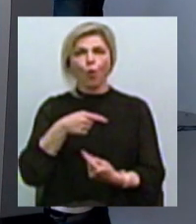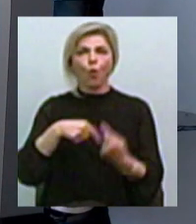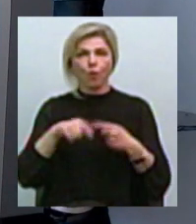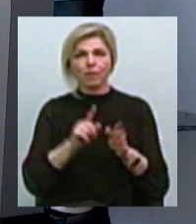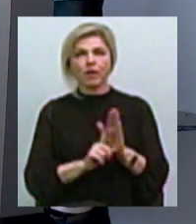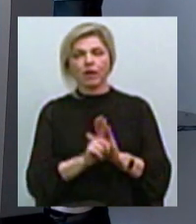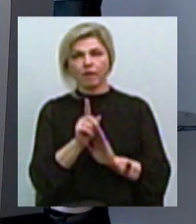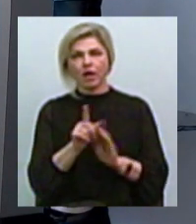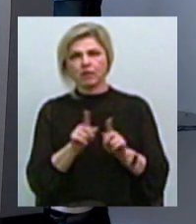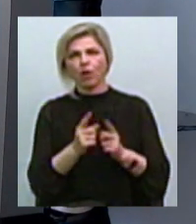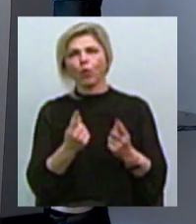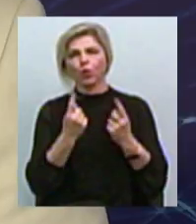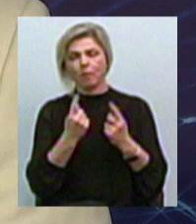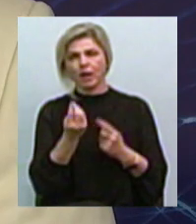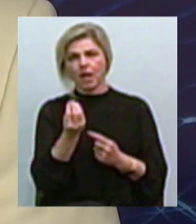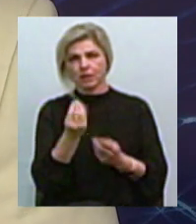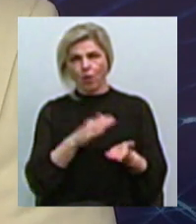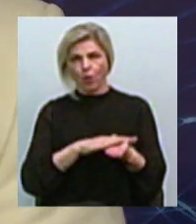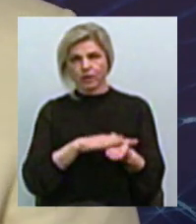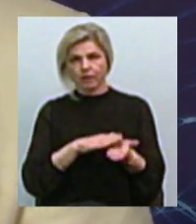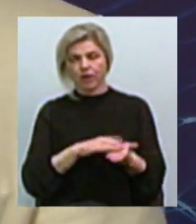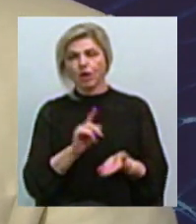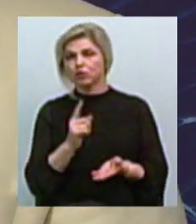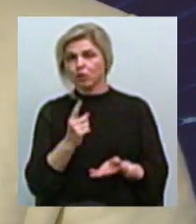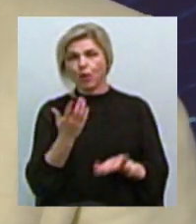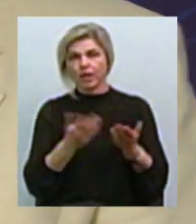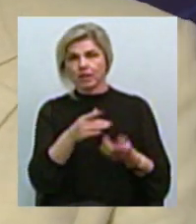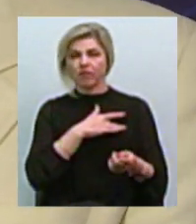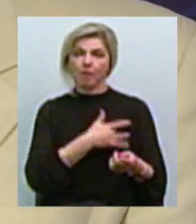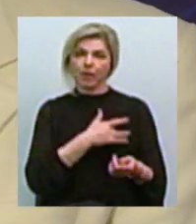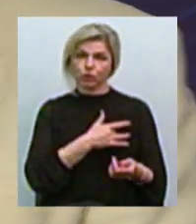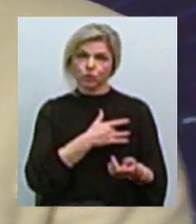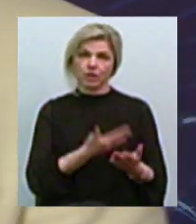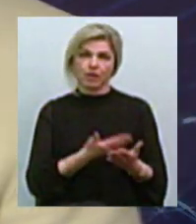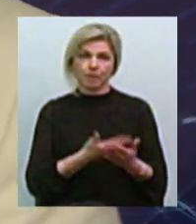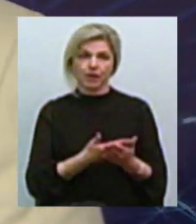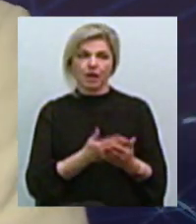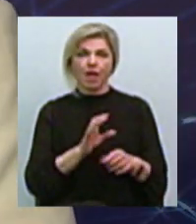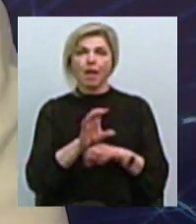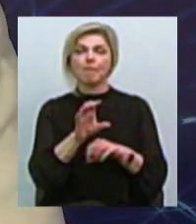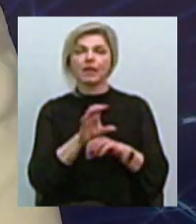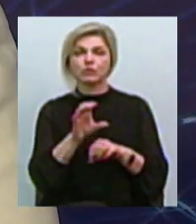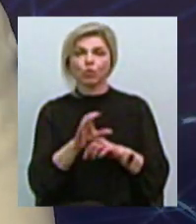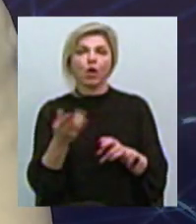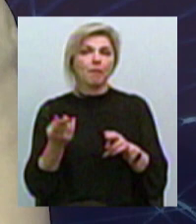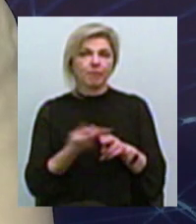таку величезну кількість готівки Чому? Якщо ви підозрюєте, наприклад, емісію без